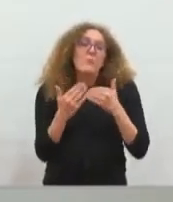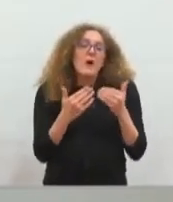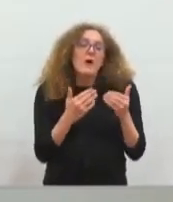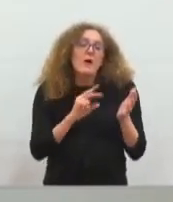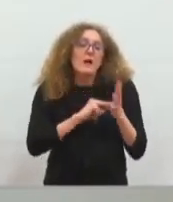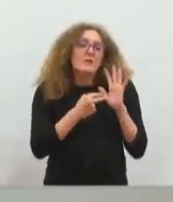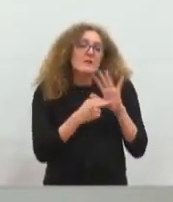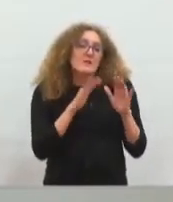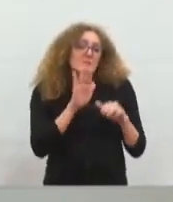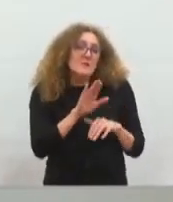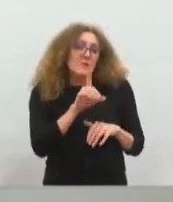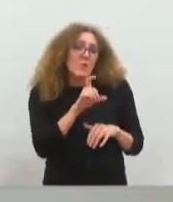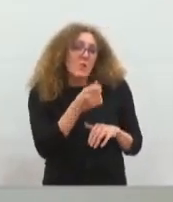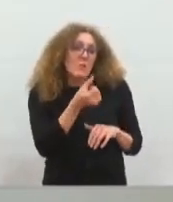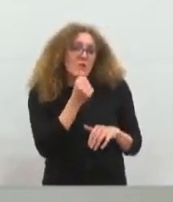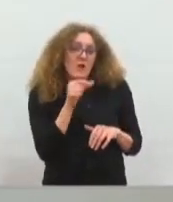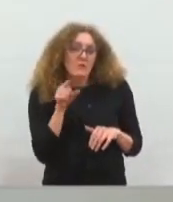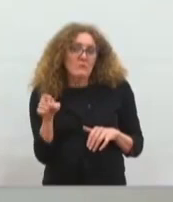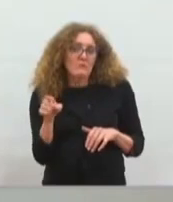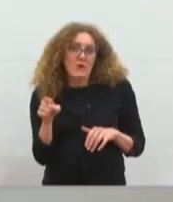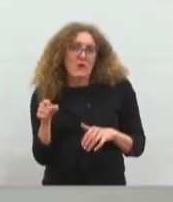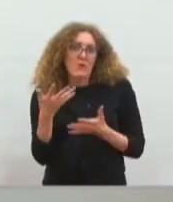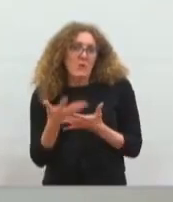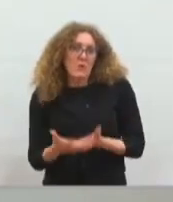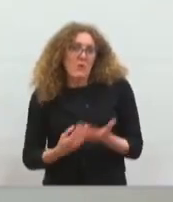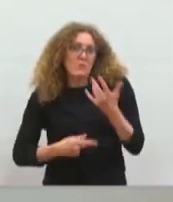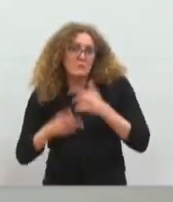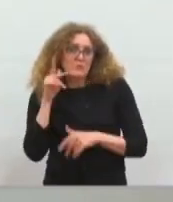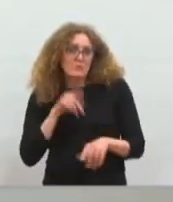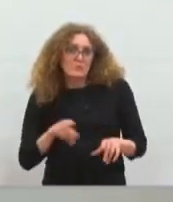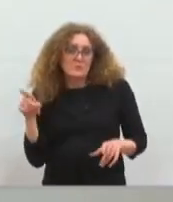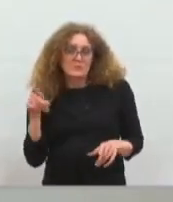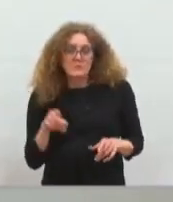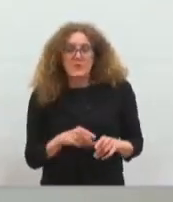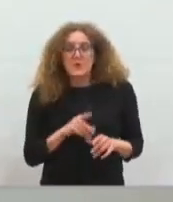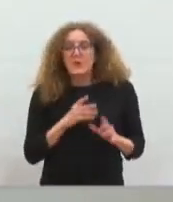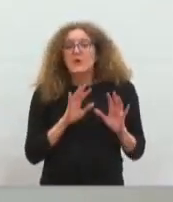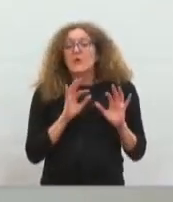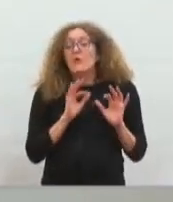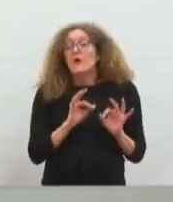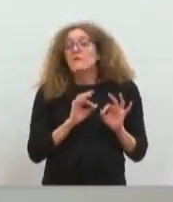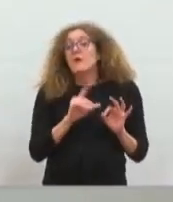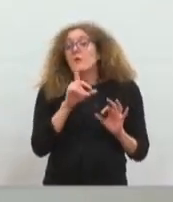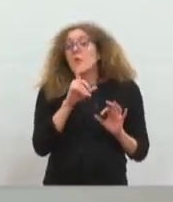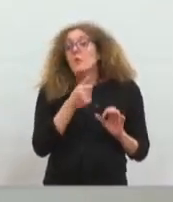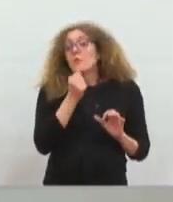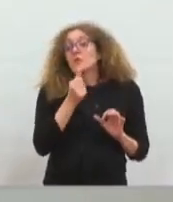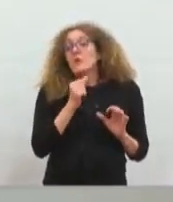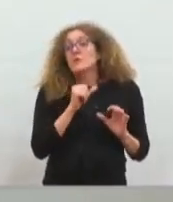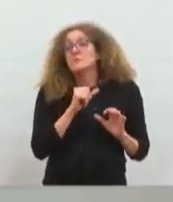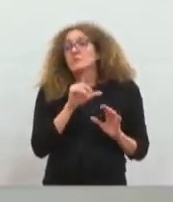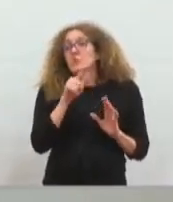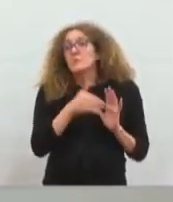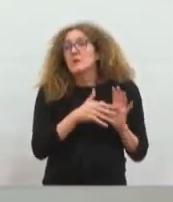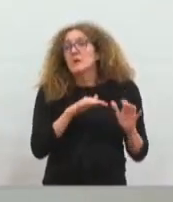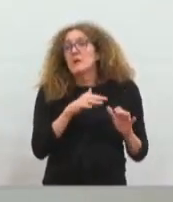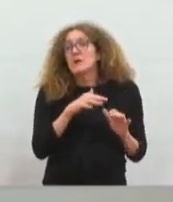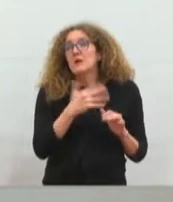potable. Et donc, y compris sur l'eau potable de 2015 quand la régie était créée jusqu'en